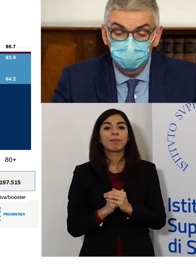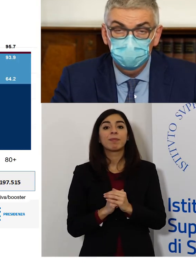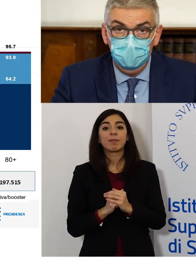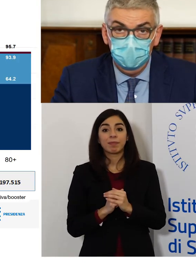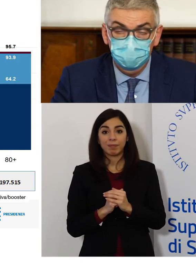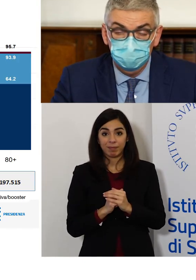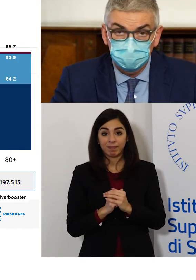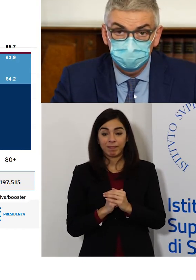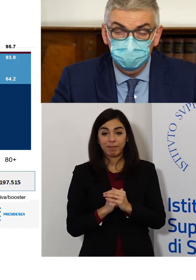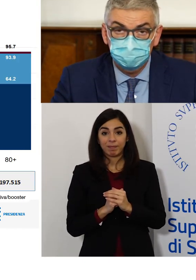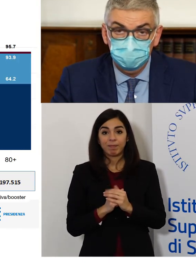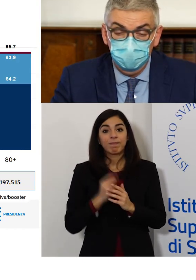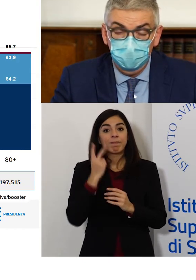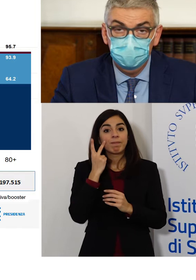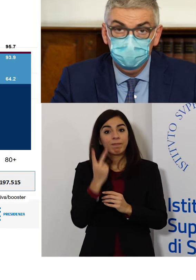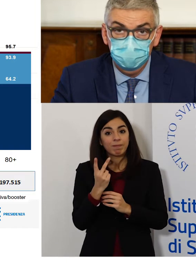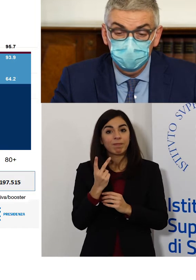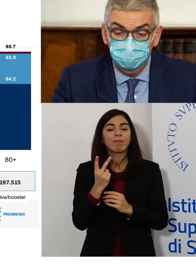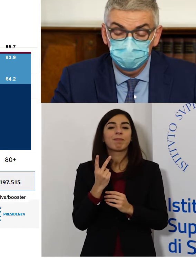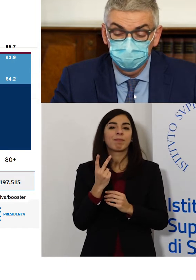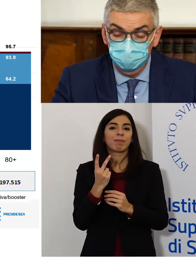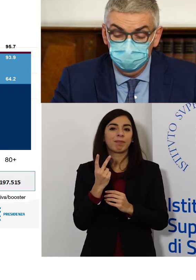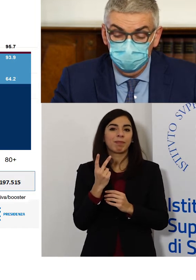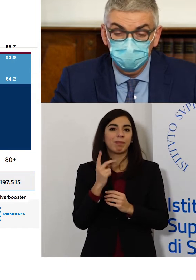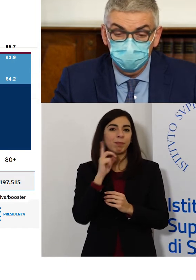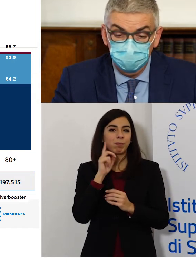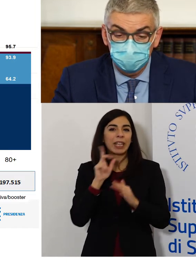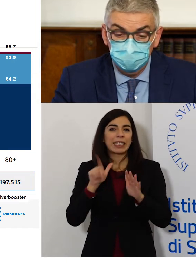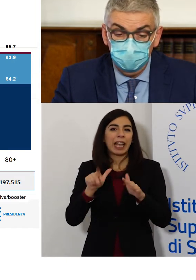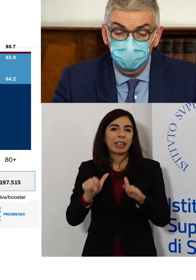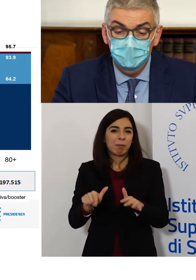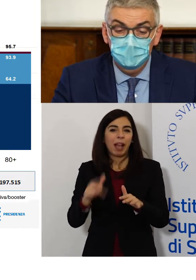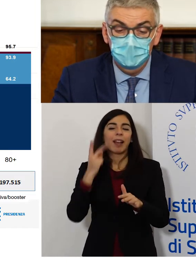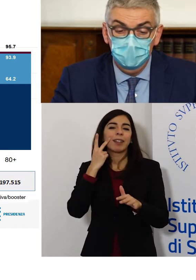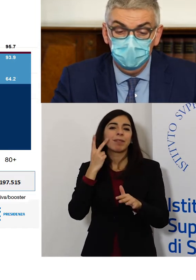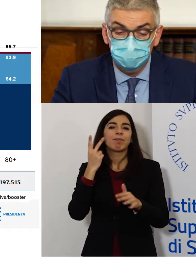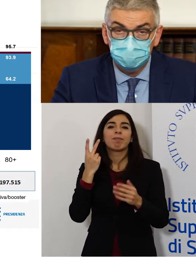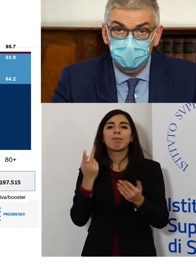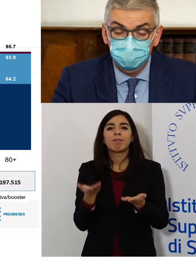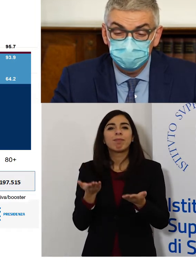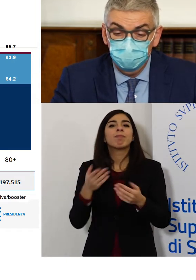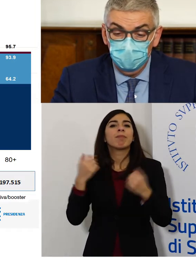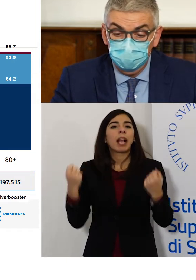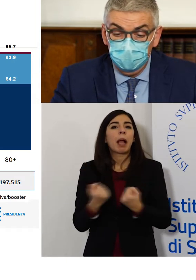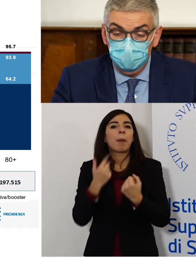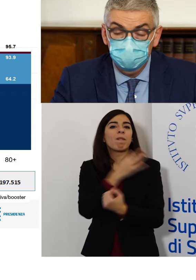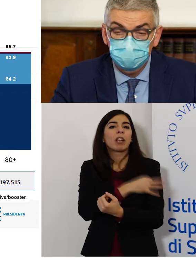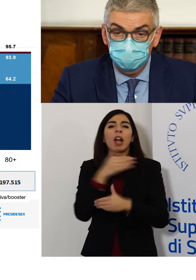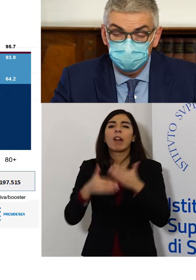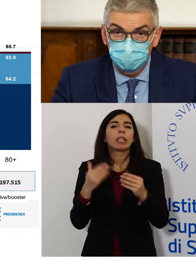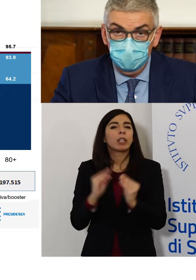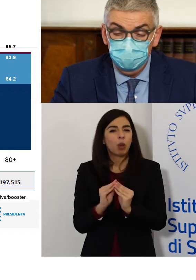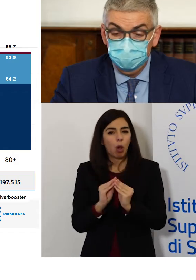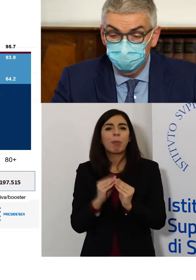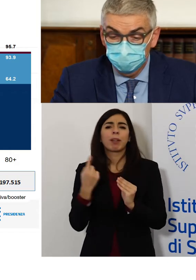Venendo alla valutazione settimanale dell'andamento della campagna vaccinale, in questa slide possiamo guardare